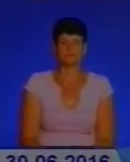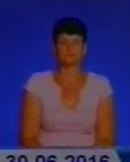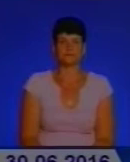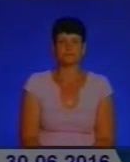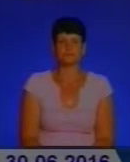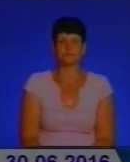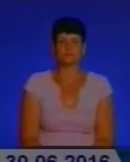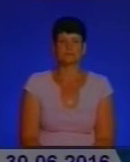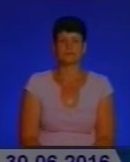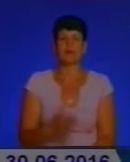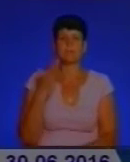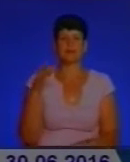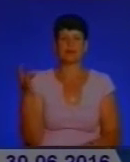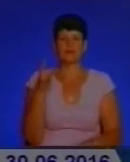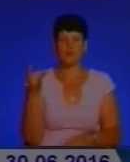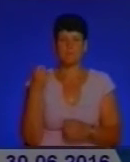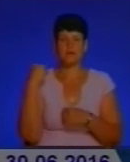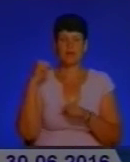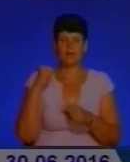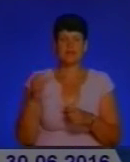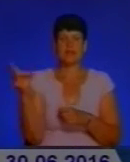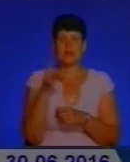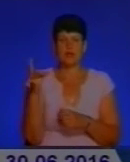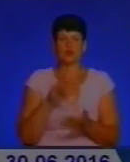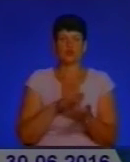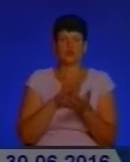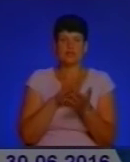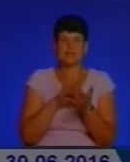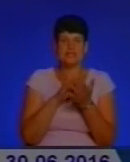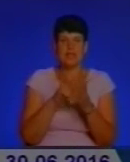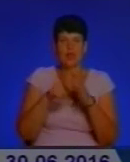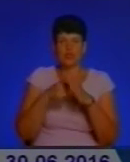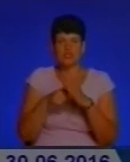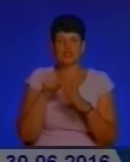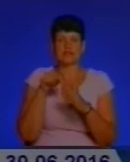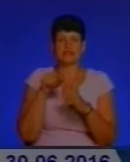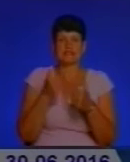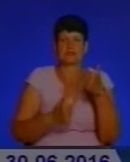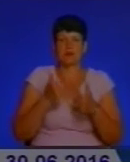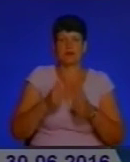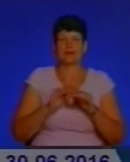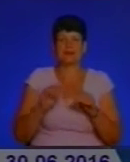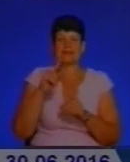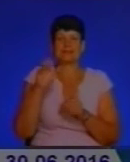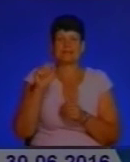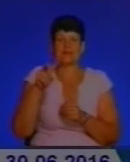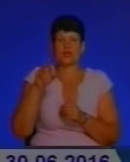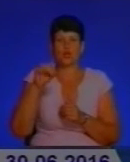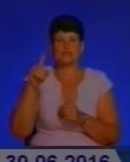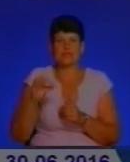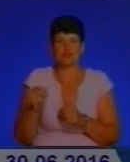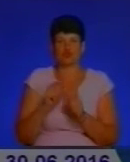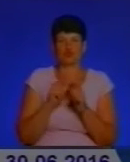П'ятиразові переможці районних туристично-геологічних змагань – учні Залозецької школи. Подолання маршрутів,